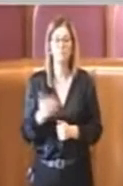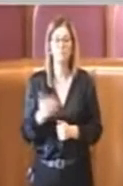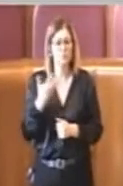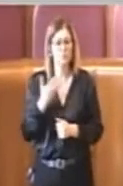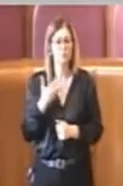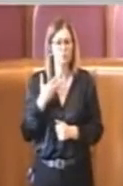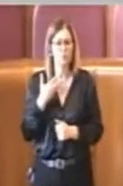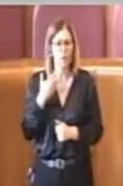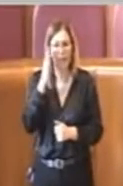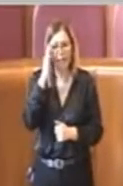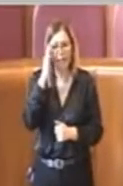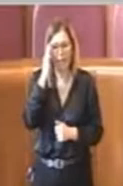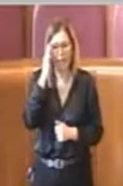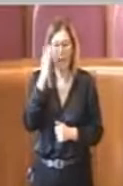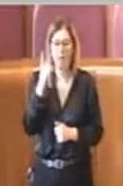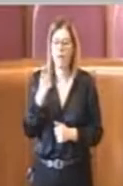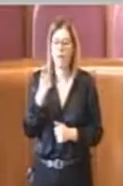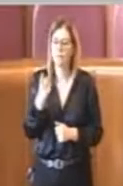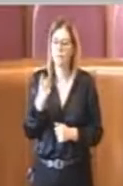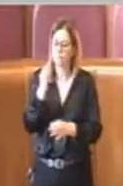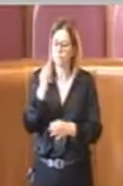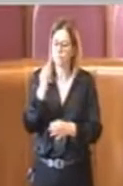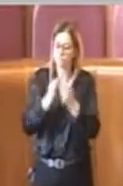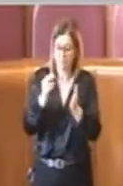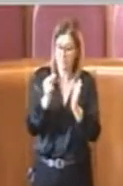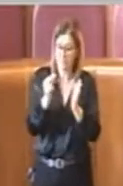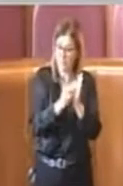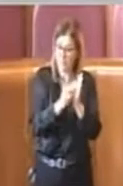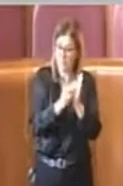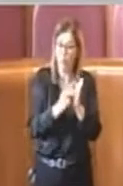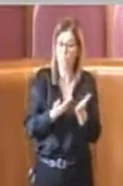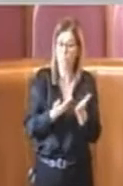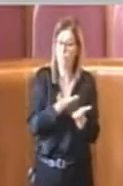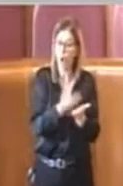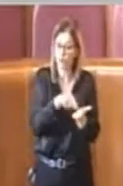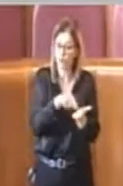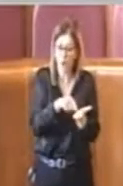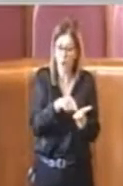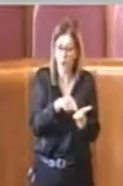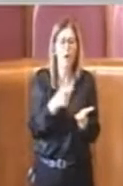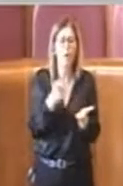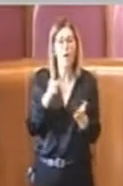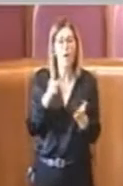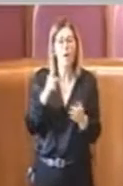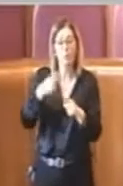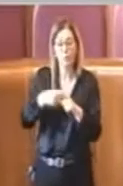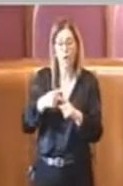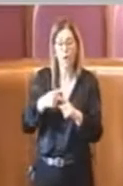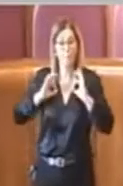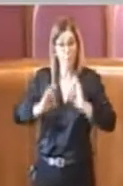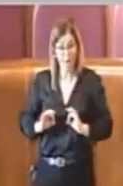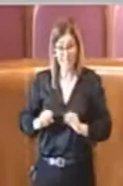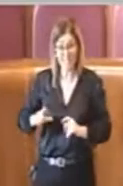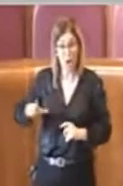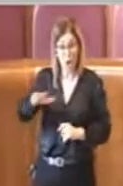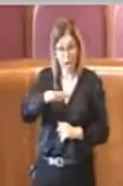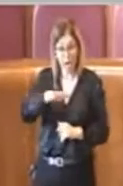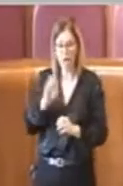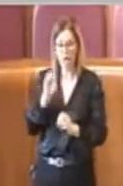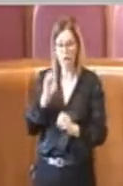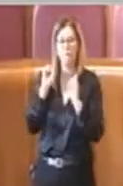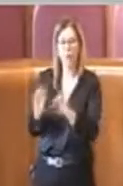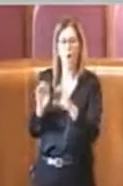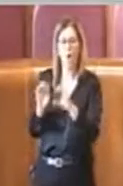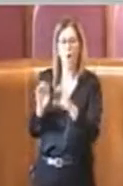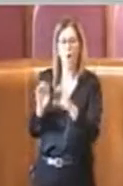messe all'interno della mozione c'è anche quella della formazione degli agenti della polizia locale. La